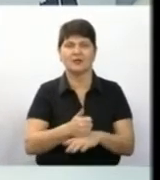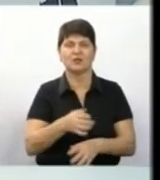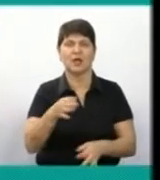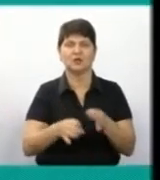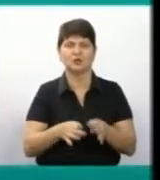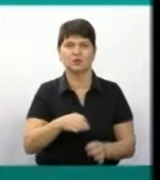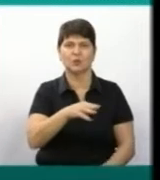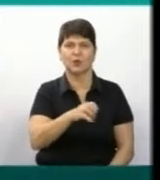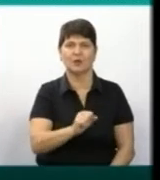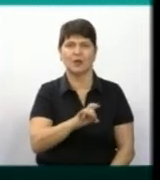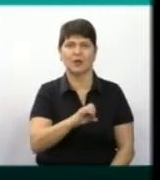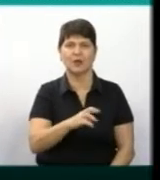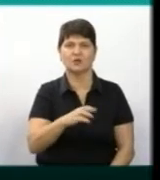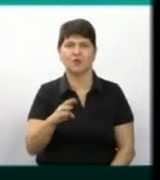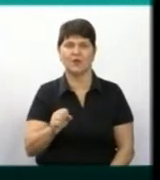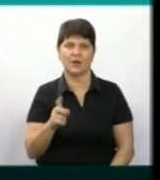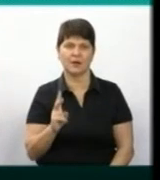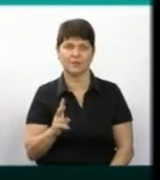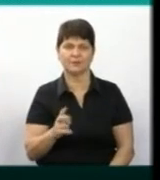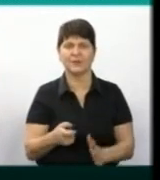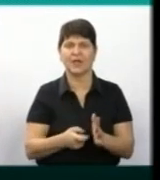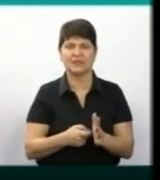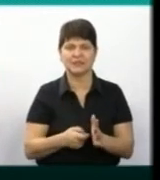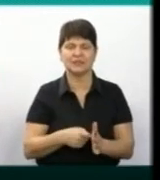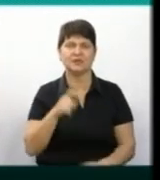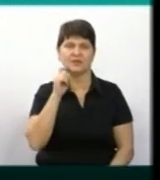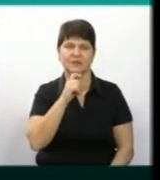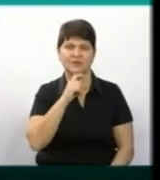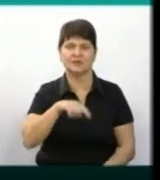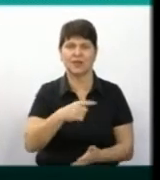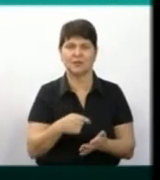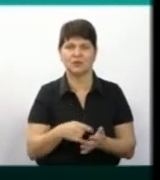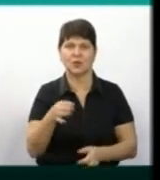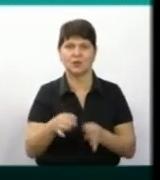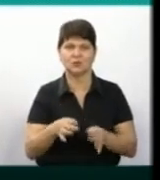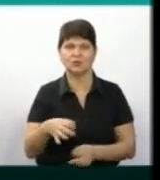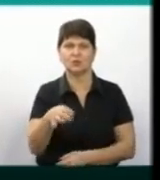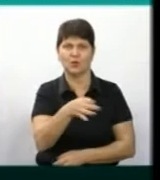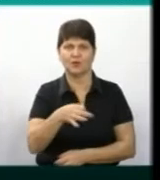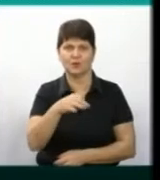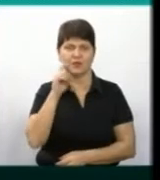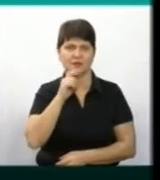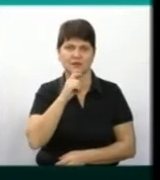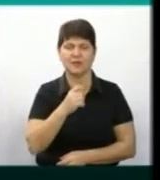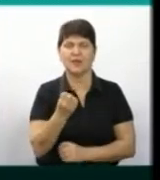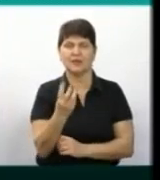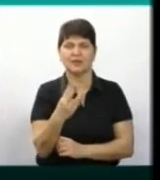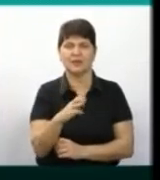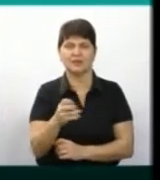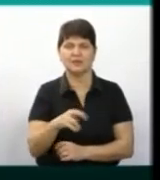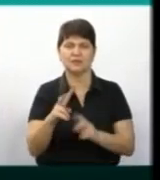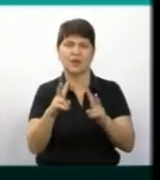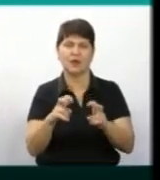Слідчі суддів Вінницького міського суду Вінницької області 13 січня 2020 року